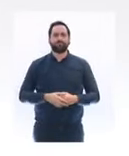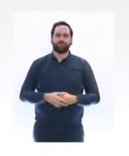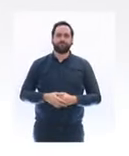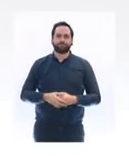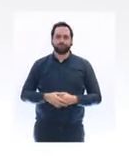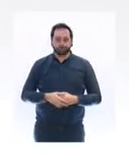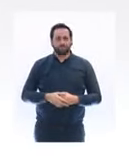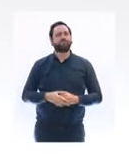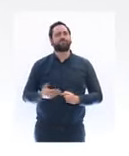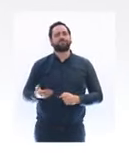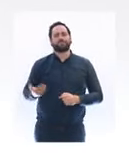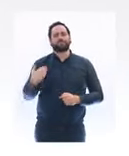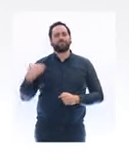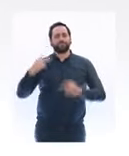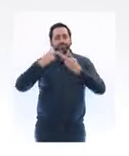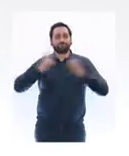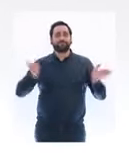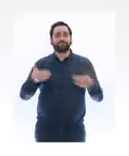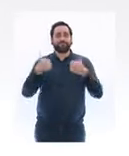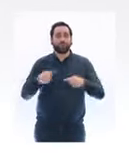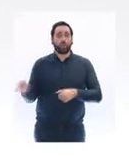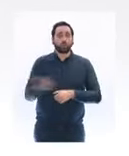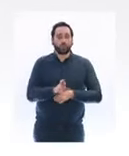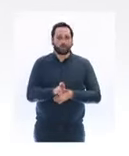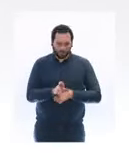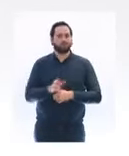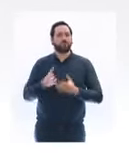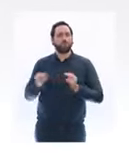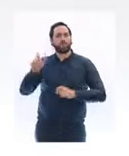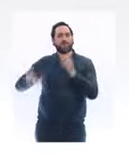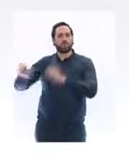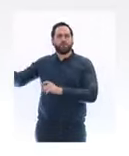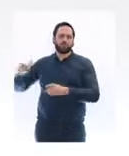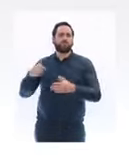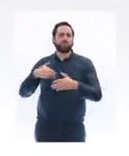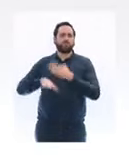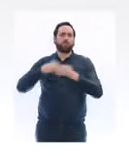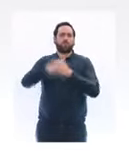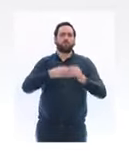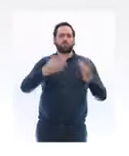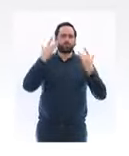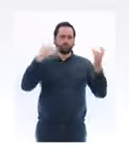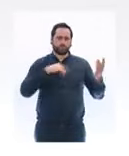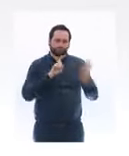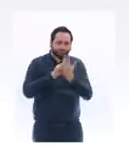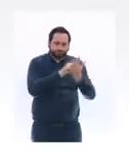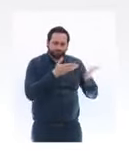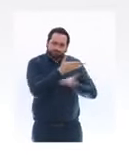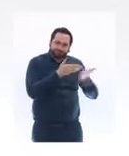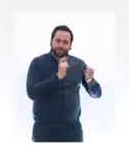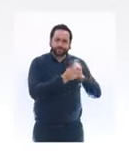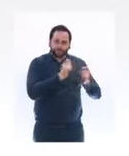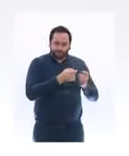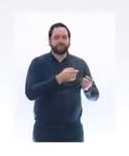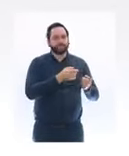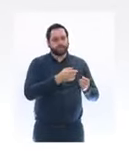beaucoup d'acteurs du monde culturel. Je sais quel coup de tonnerre représente ce confinement, d